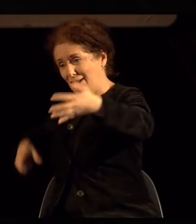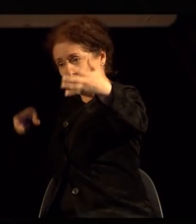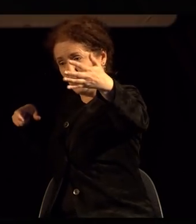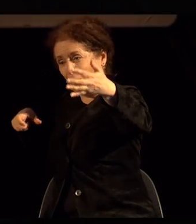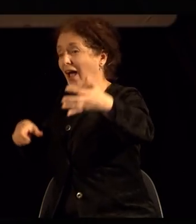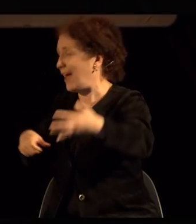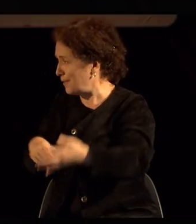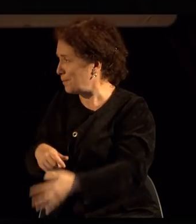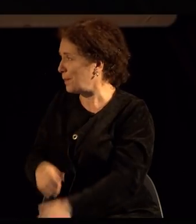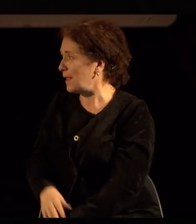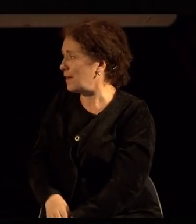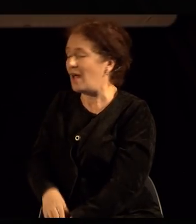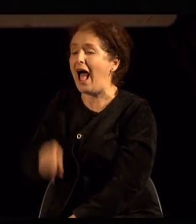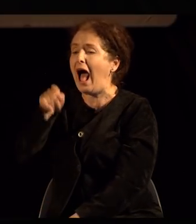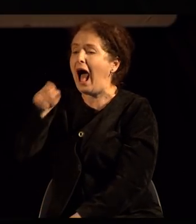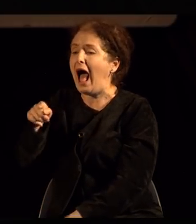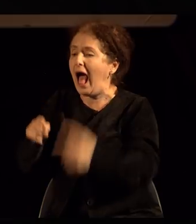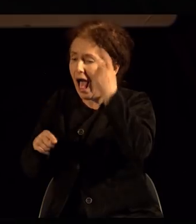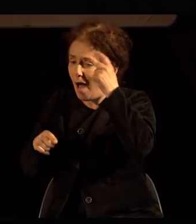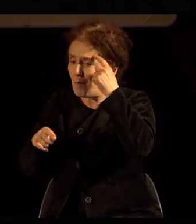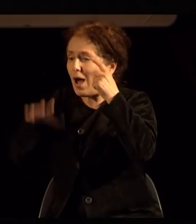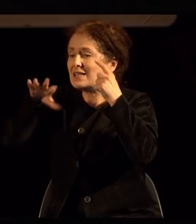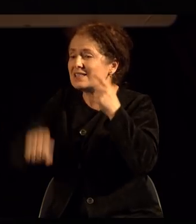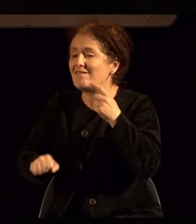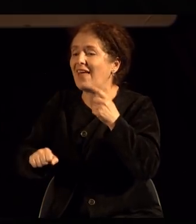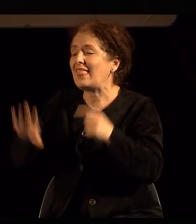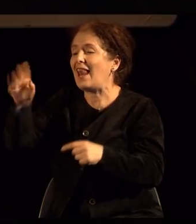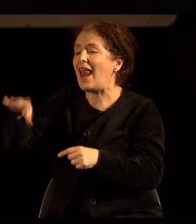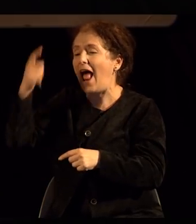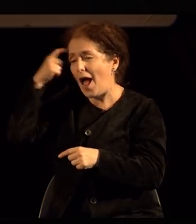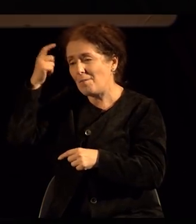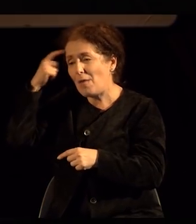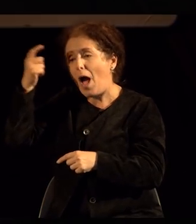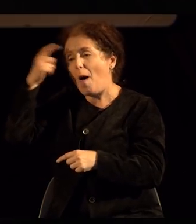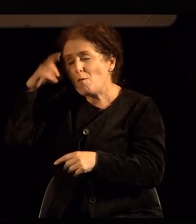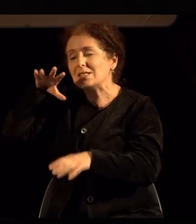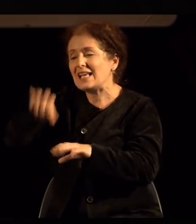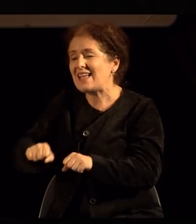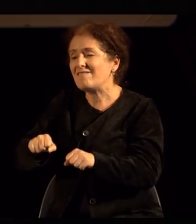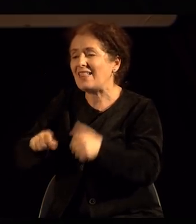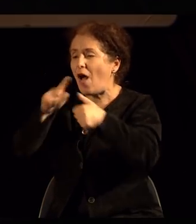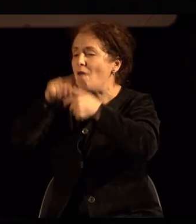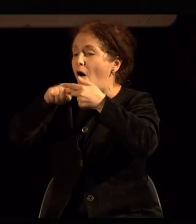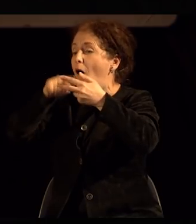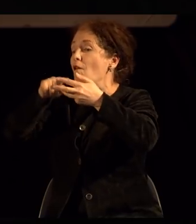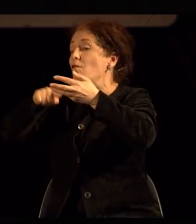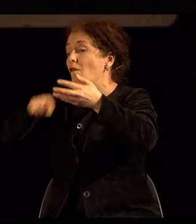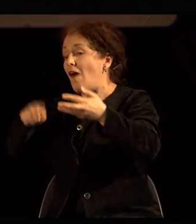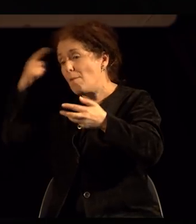по убав од тоа и тоа е тоа што нашиот мозок нам не го прави е сега